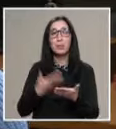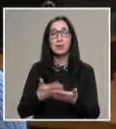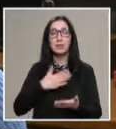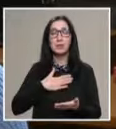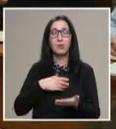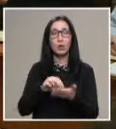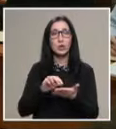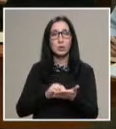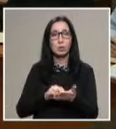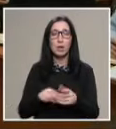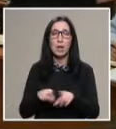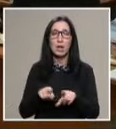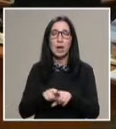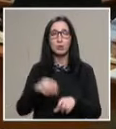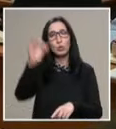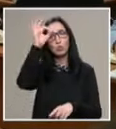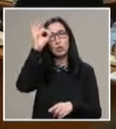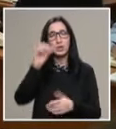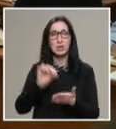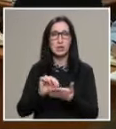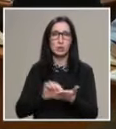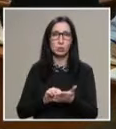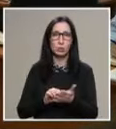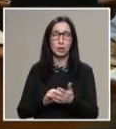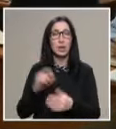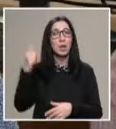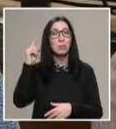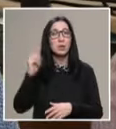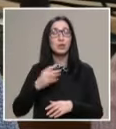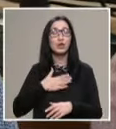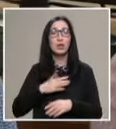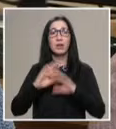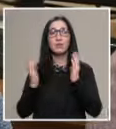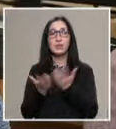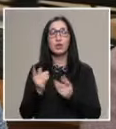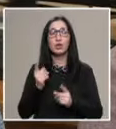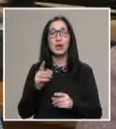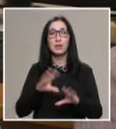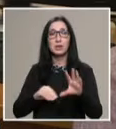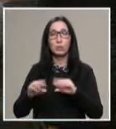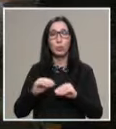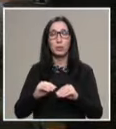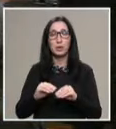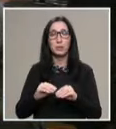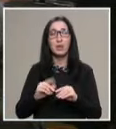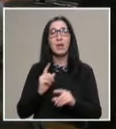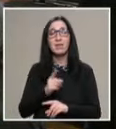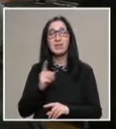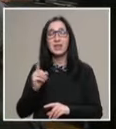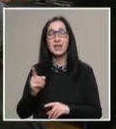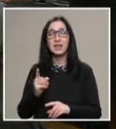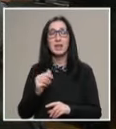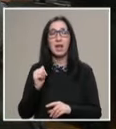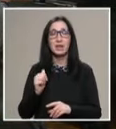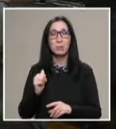резултати, както и резултатите на учениците си. Мисля, че ние всички трябва да се опитаме във всеки един